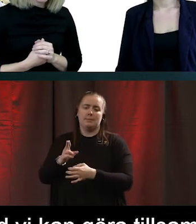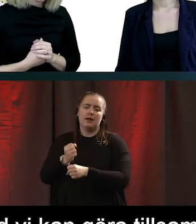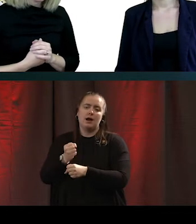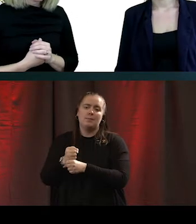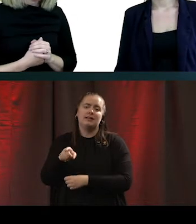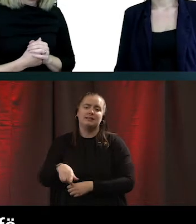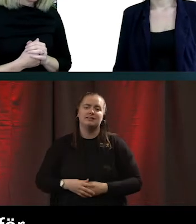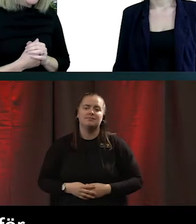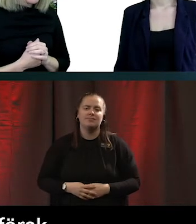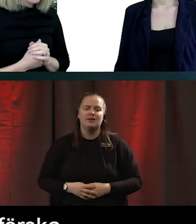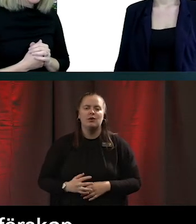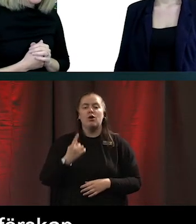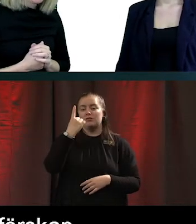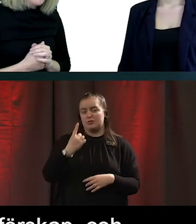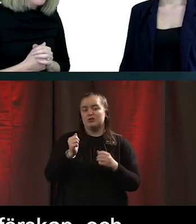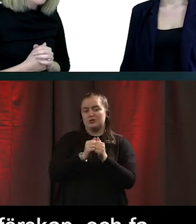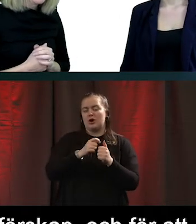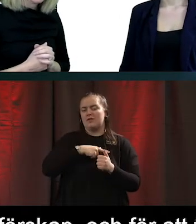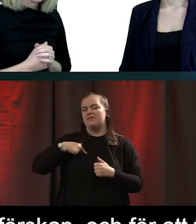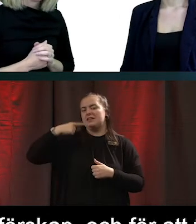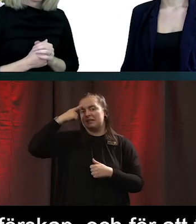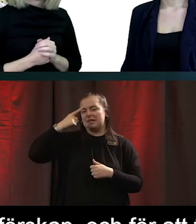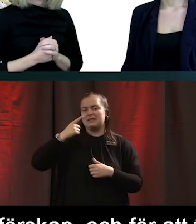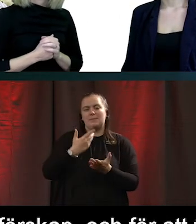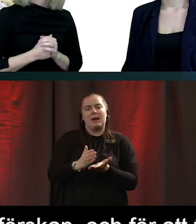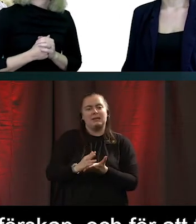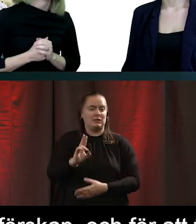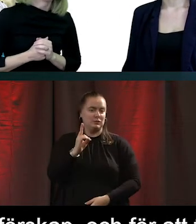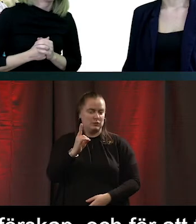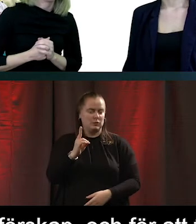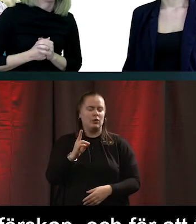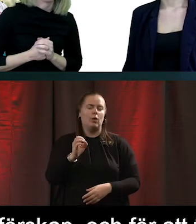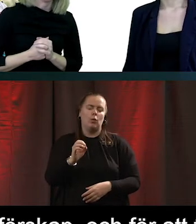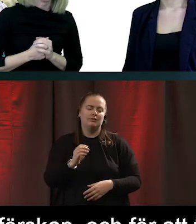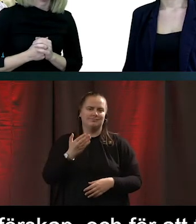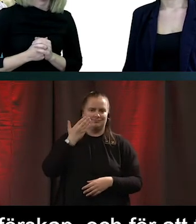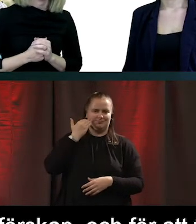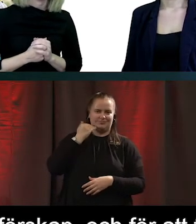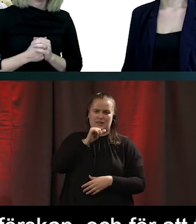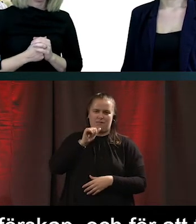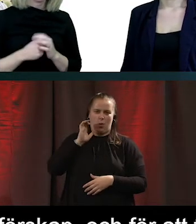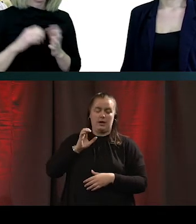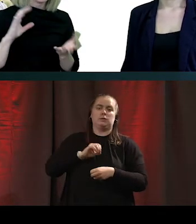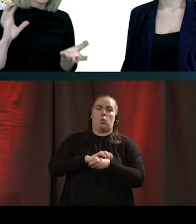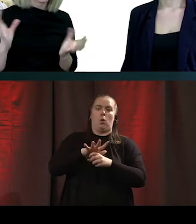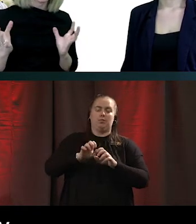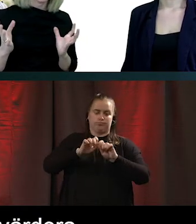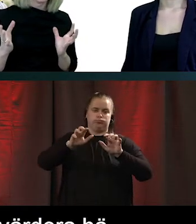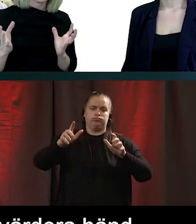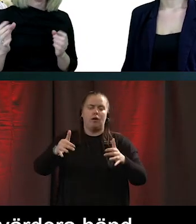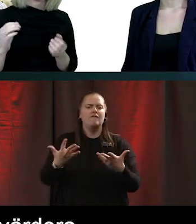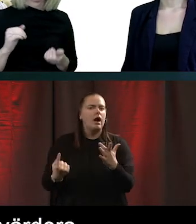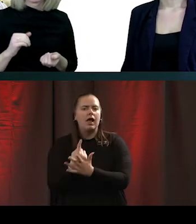Och det första som vi tänkte att vi skulle prata om här. Det var just det här när corona kom. Ja men vad hände då? Jo, våra